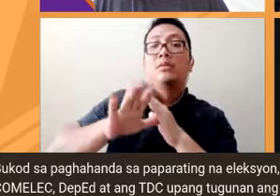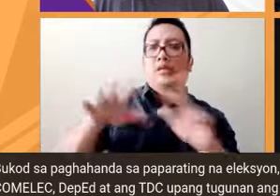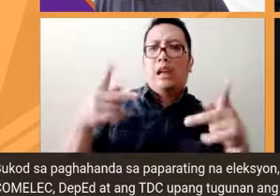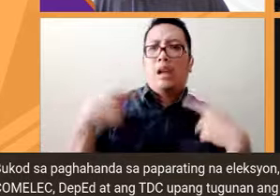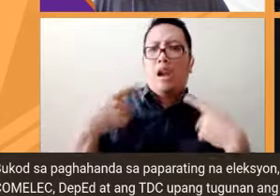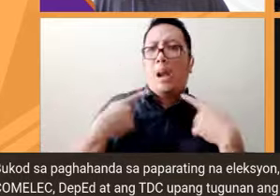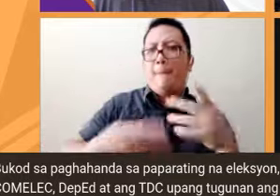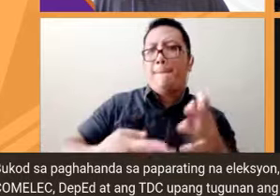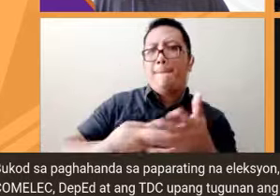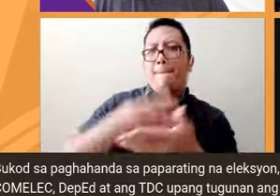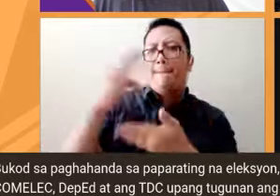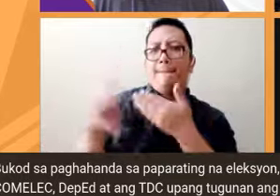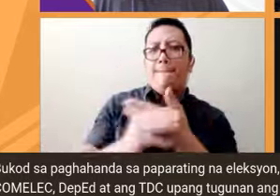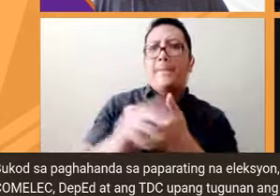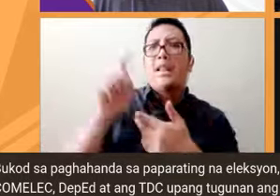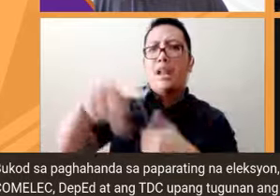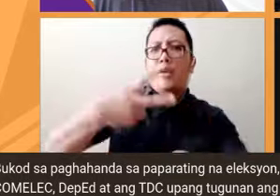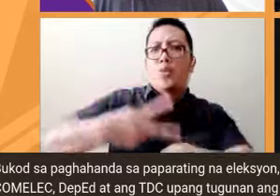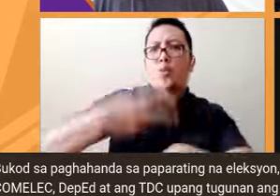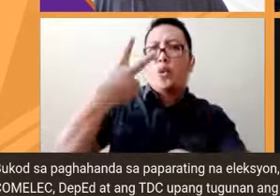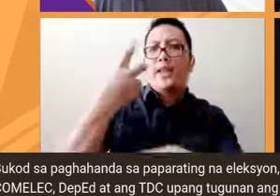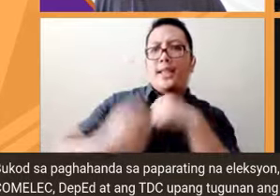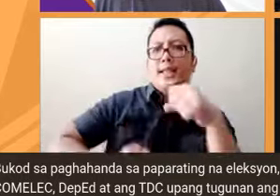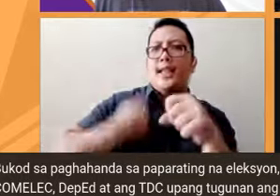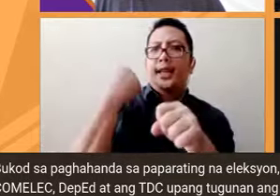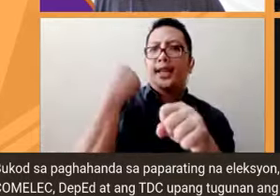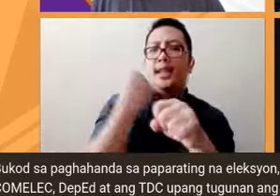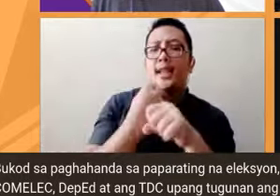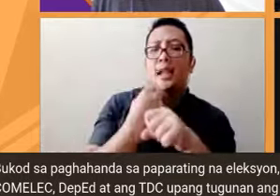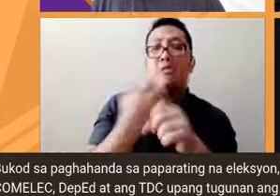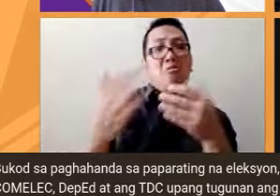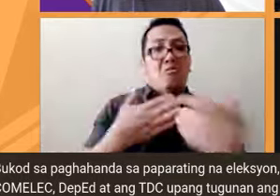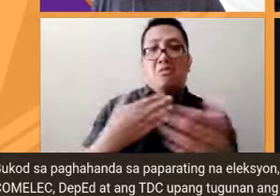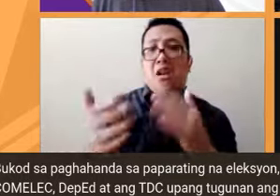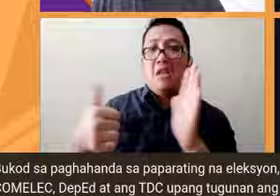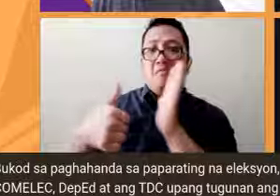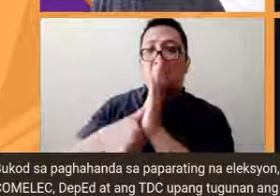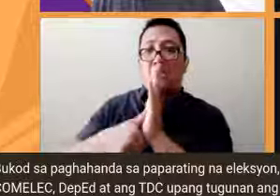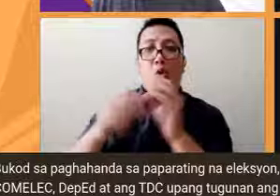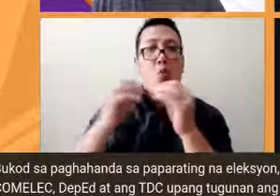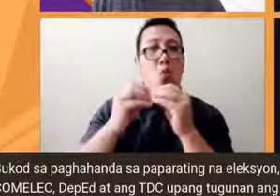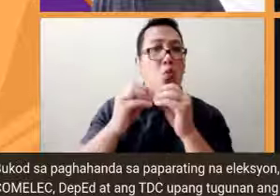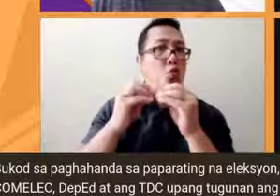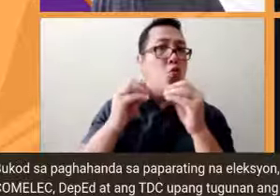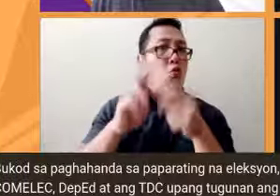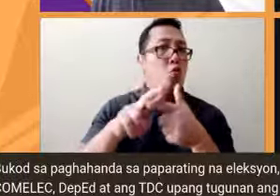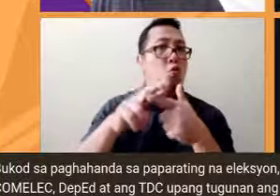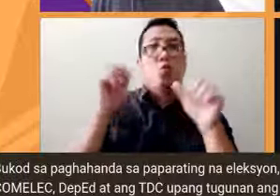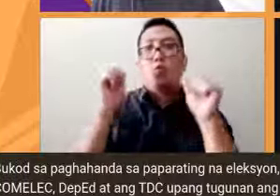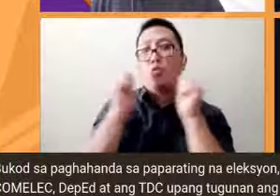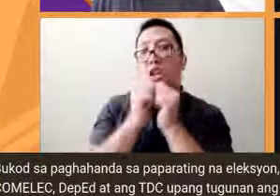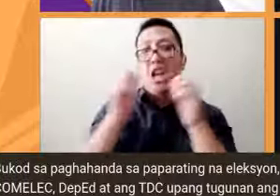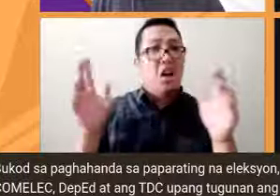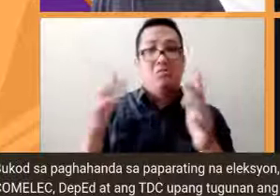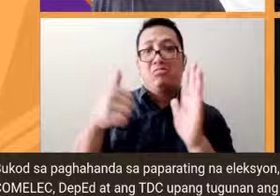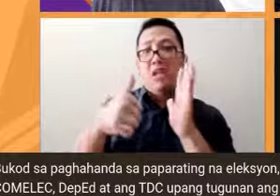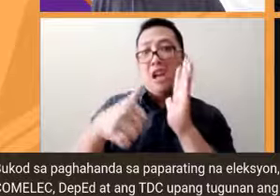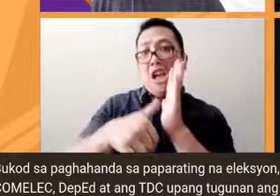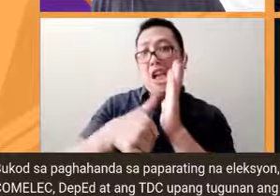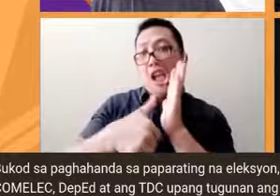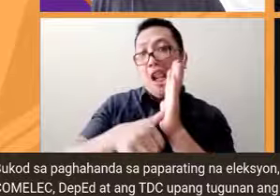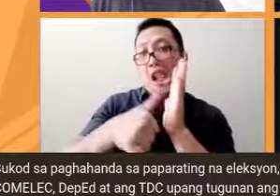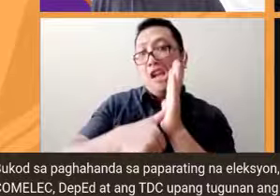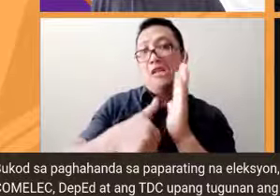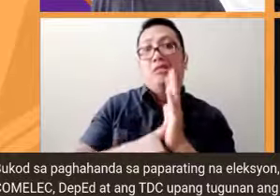ito na at least twice a year no whether may election man o wala kasi pwedeng sa loob ng Comelec or na